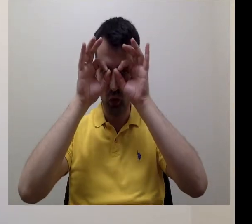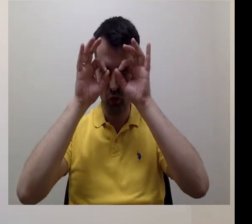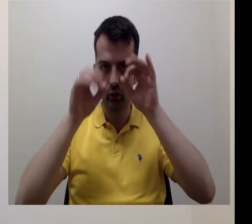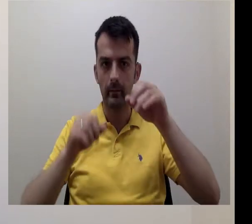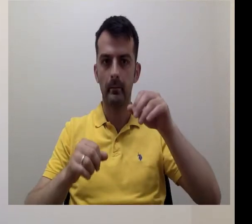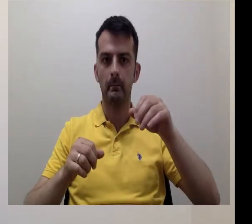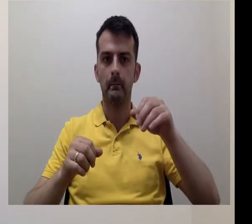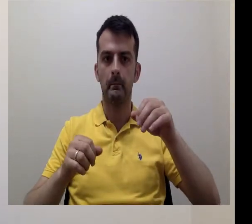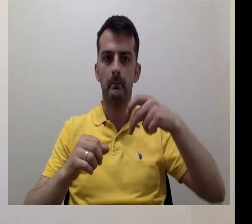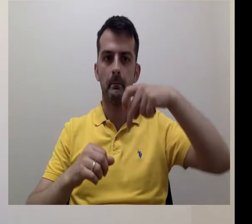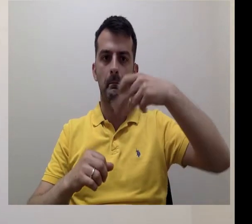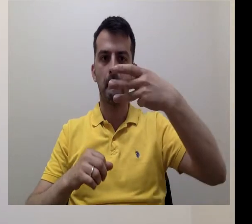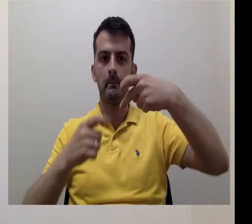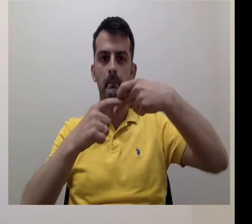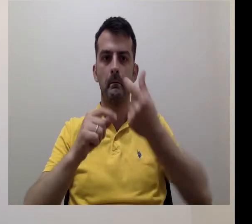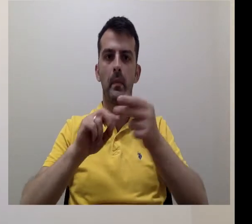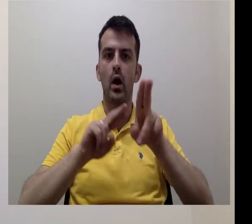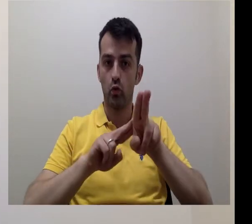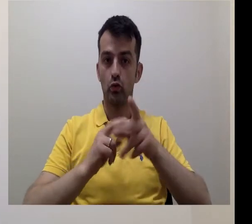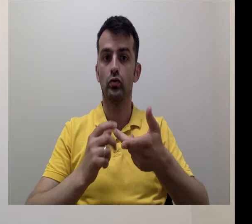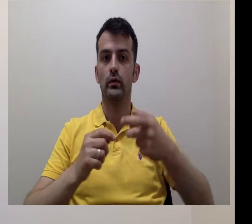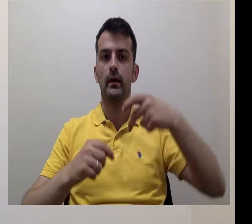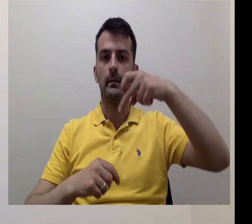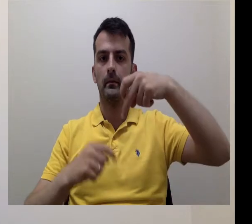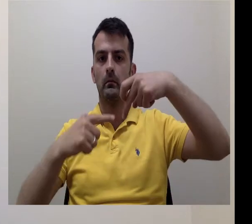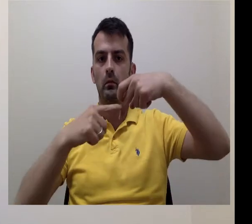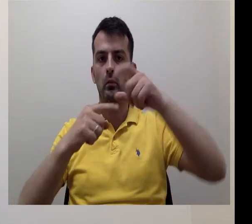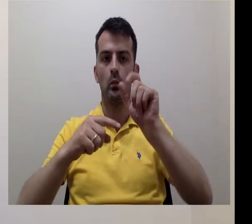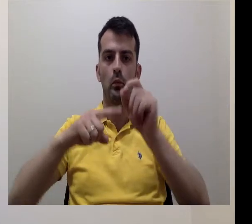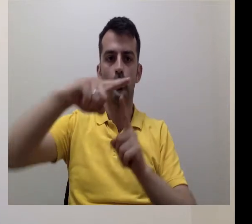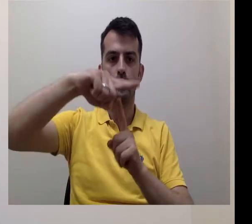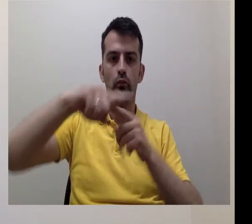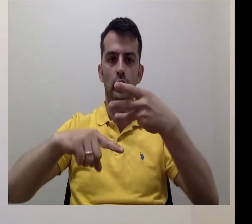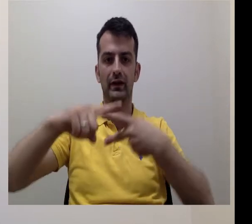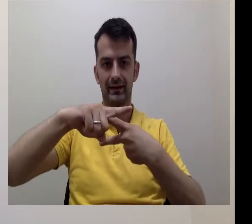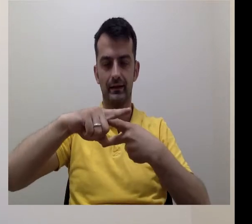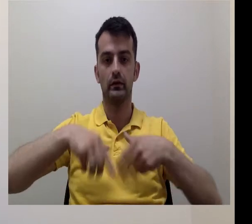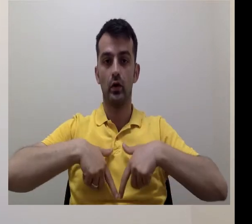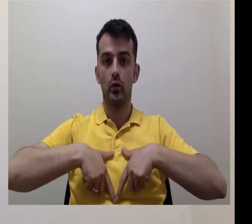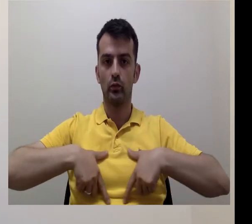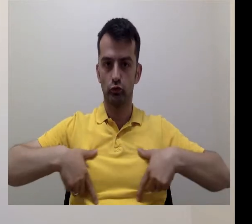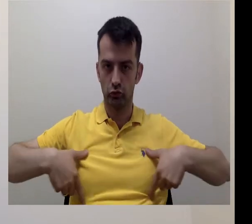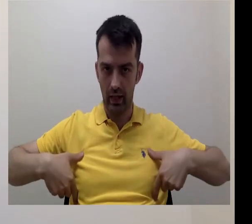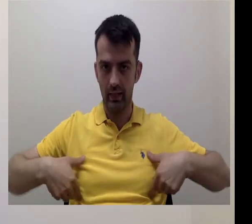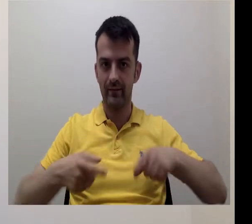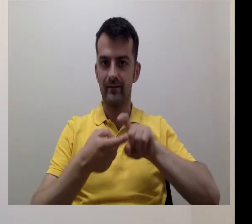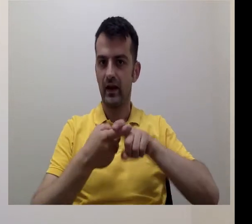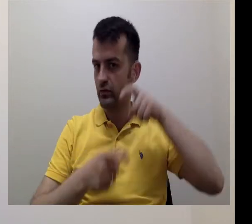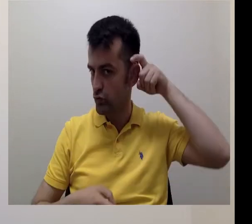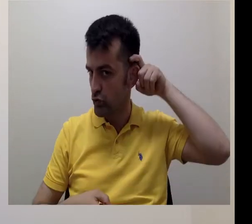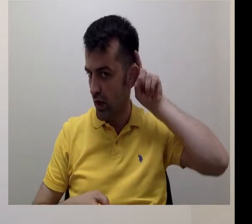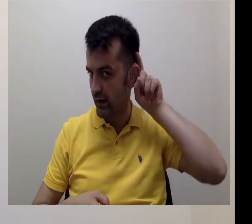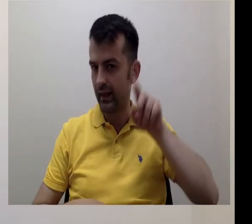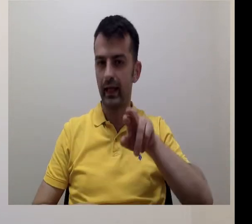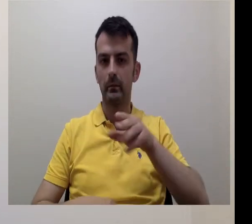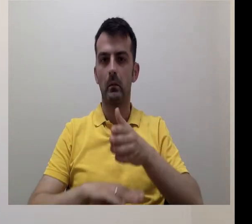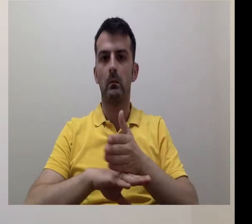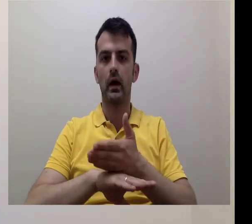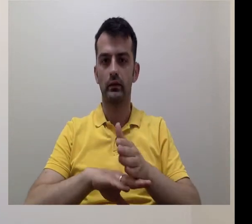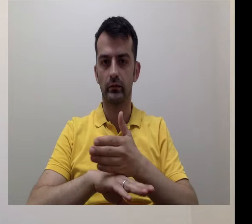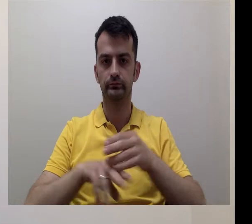gibi malzemeleri MR odasına girmeden önce çıkarmak zorundadır. Eğer mesane doluysa aksi